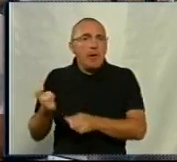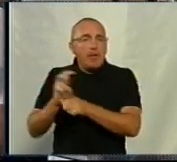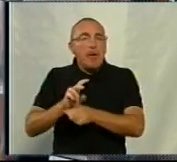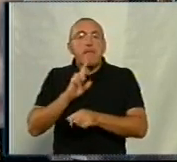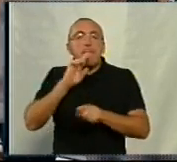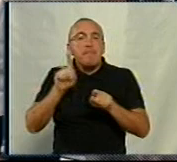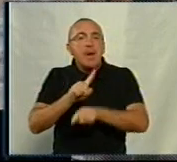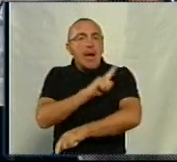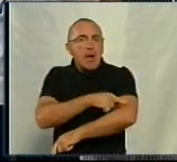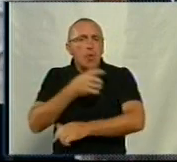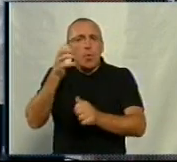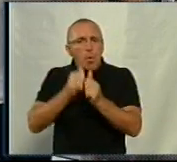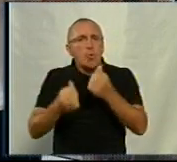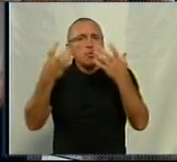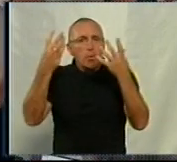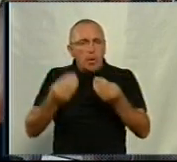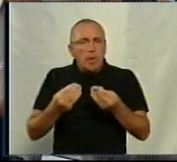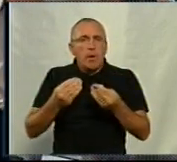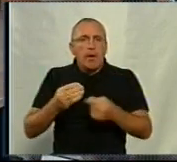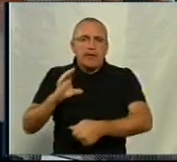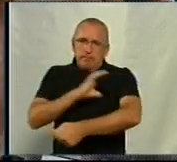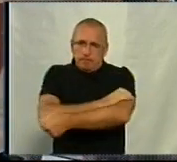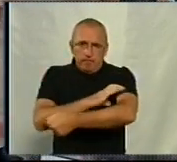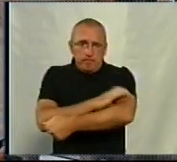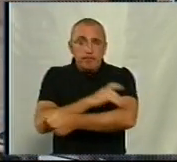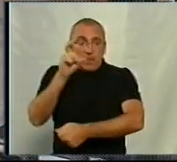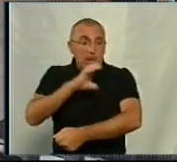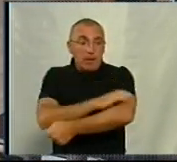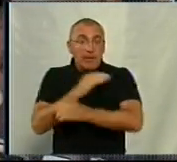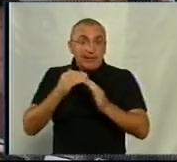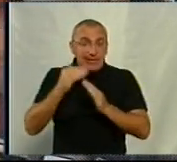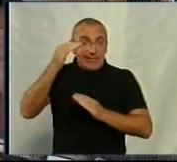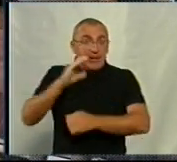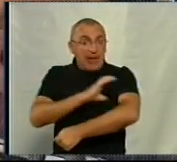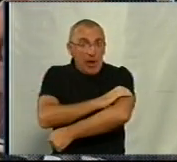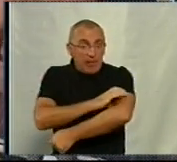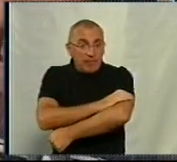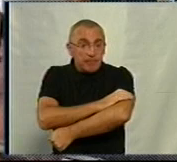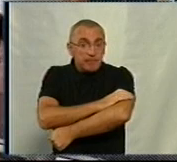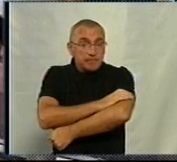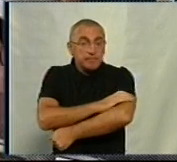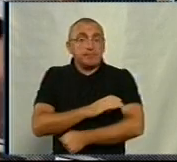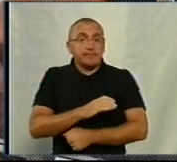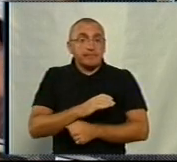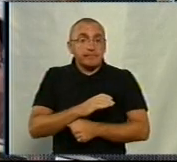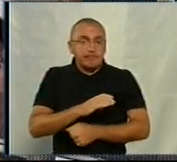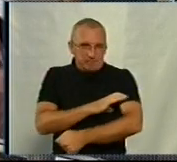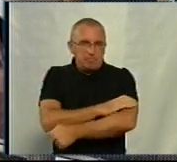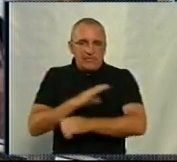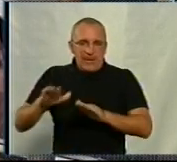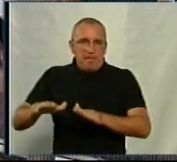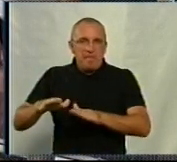медсестру. Кожного дня у нас міряється давління. Якщо в людини чуть-чуть піднявся тиск, місцевий це є